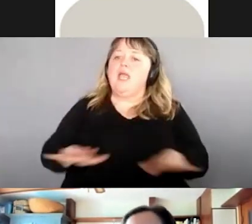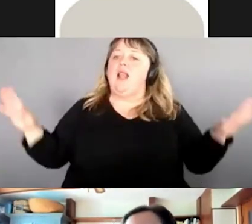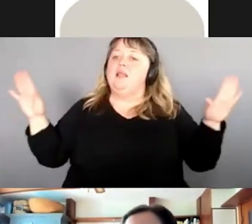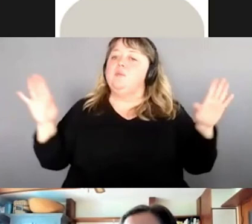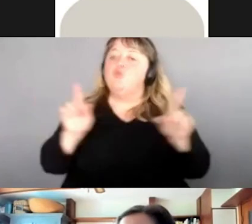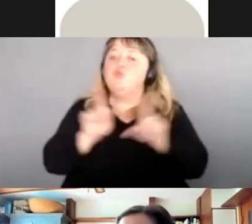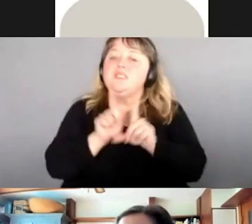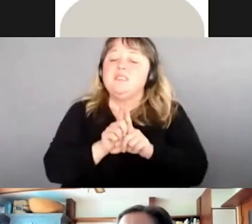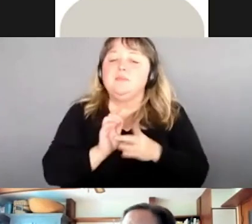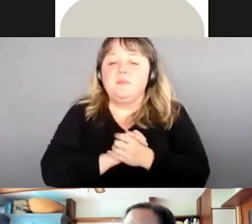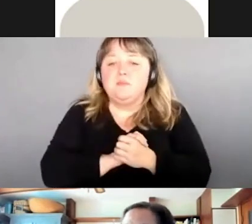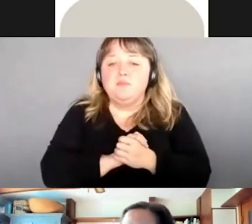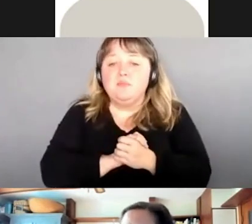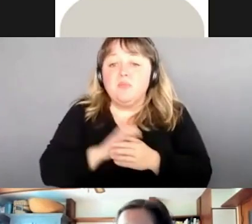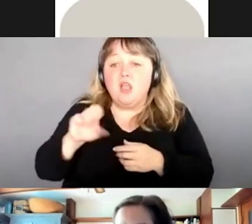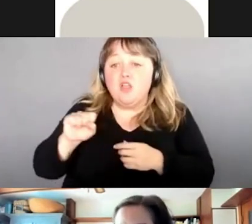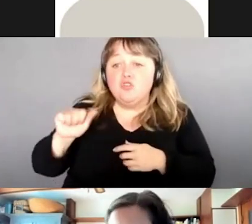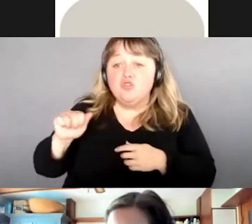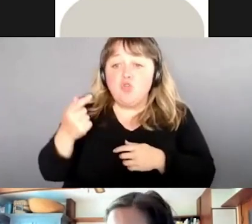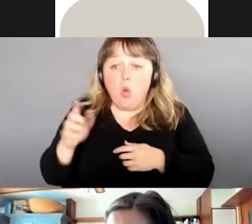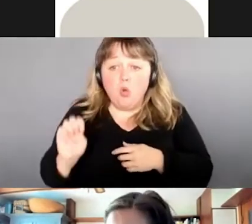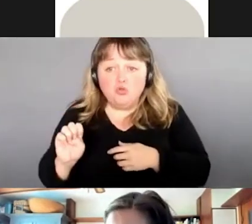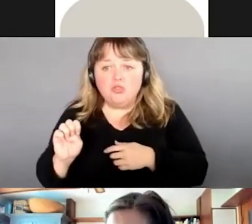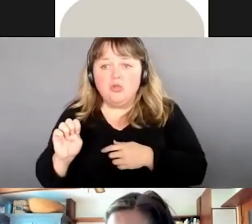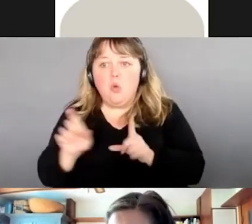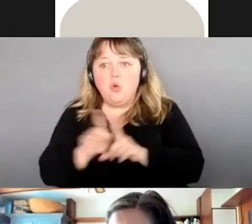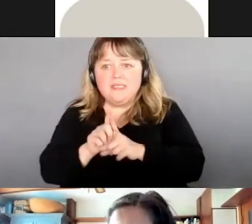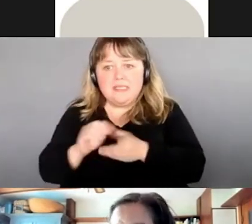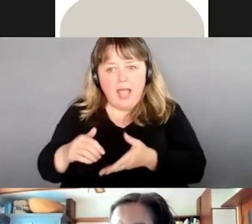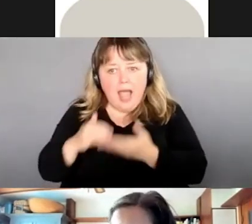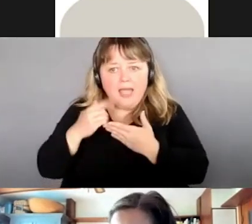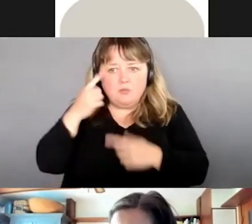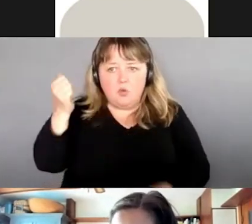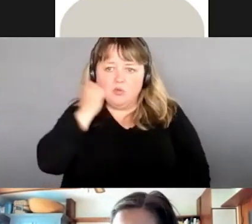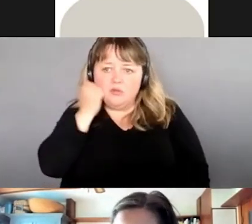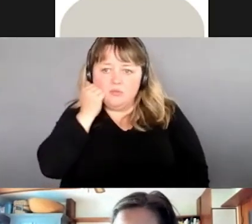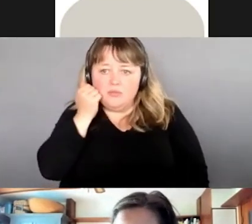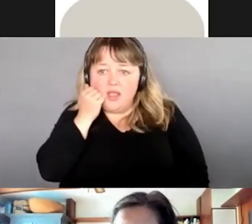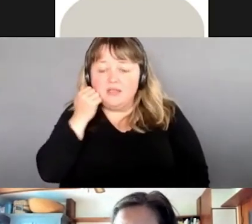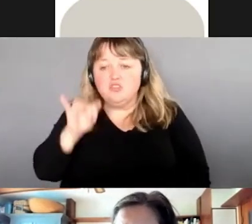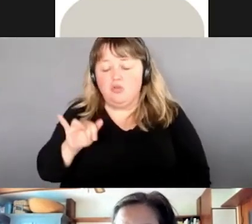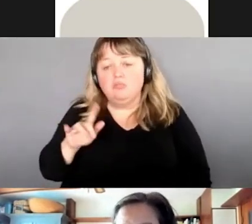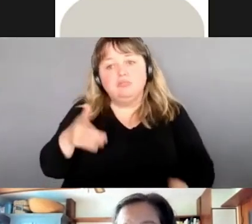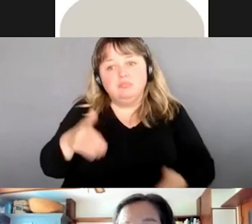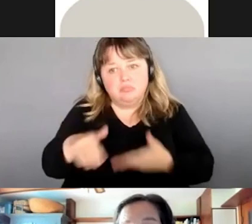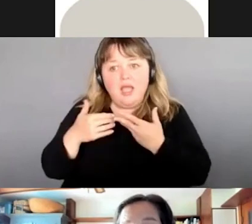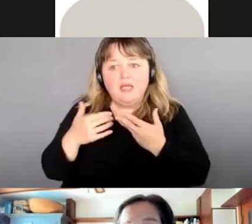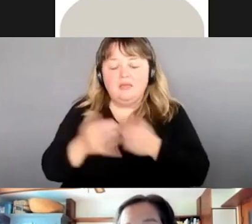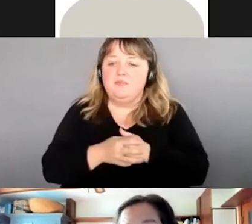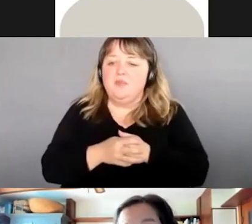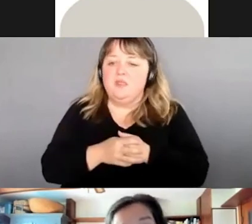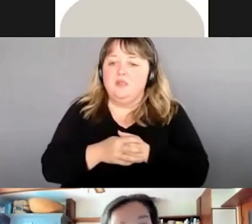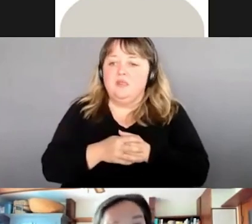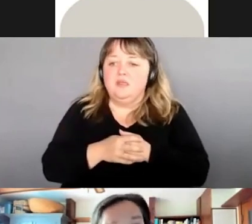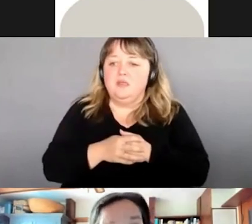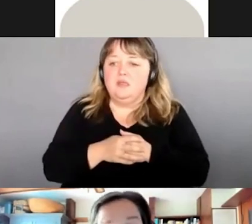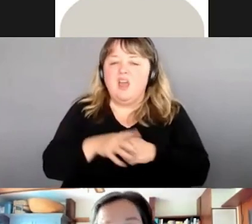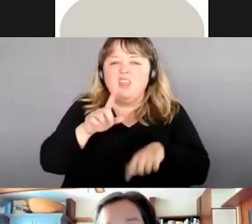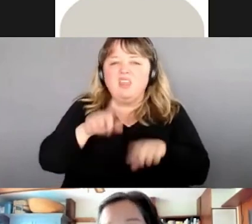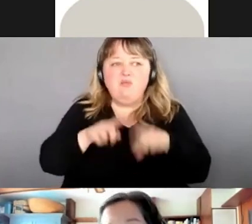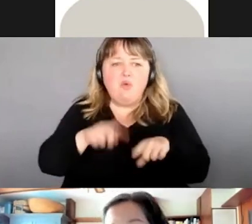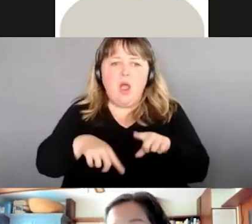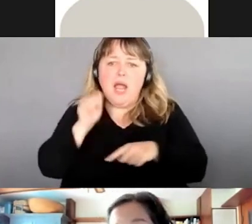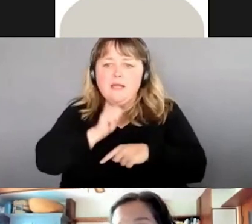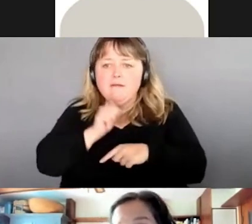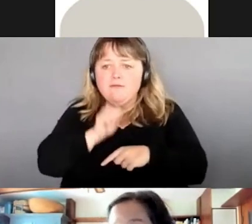la sauge, elle travaille sur les menstruations, aussi, elle va avoir un impact sur les menstruations. Certaines femmes